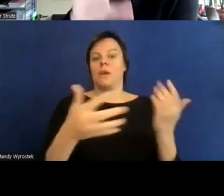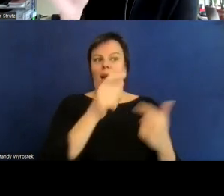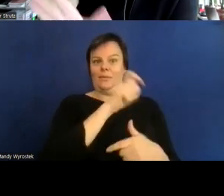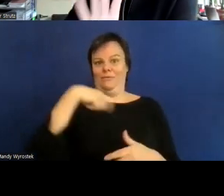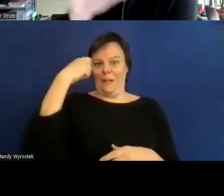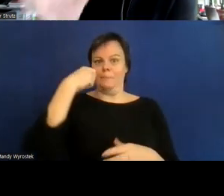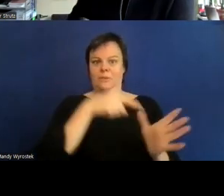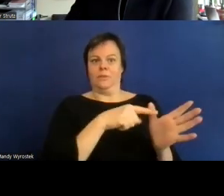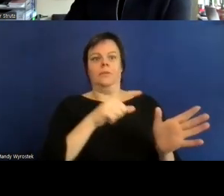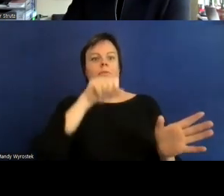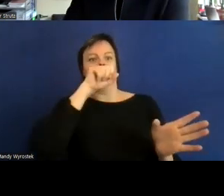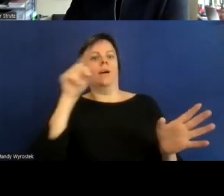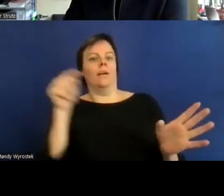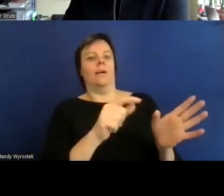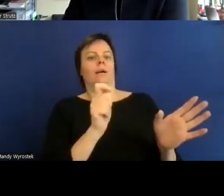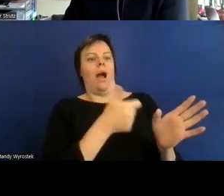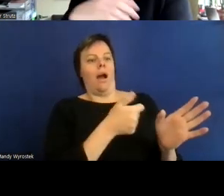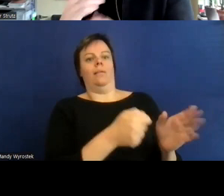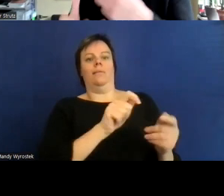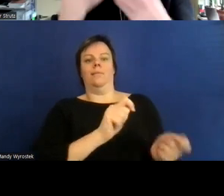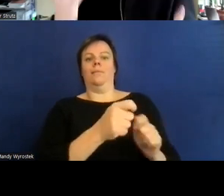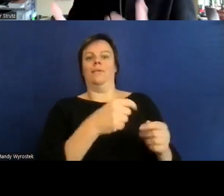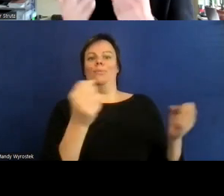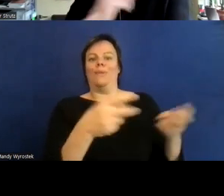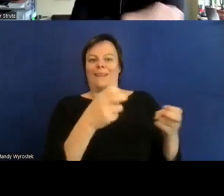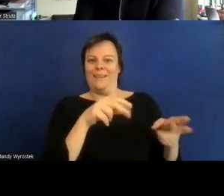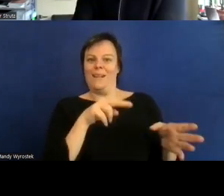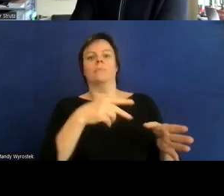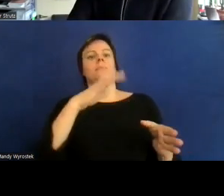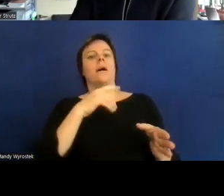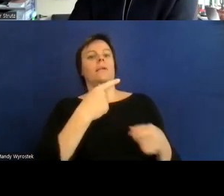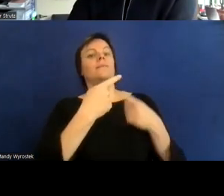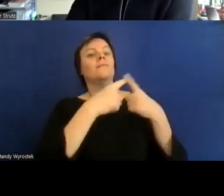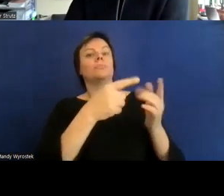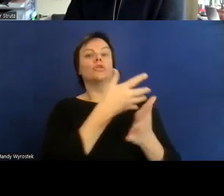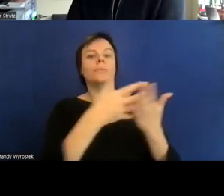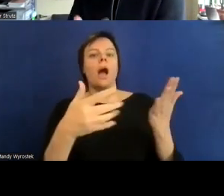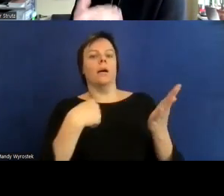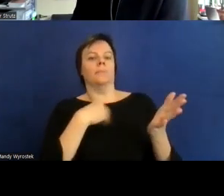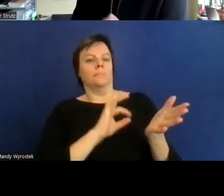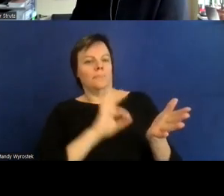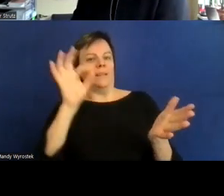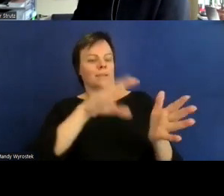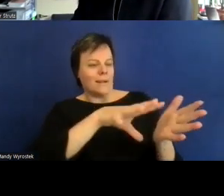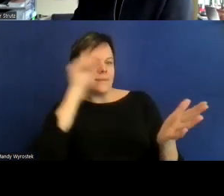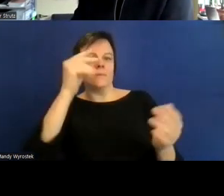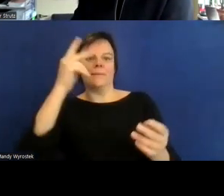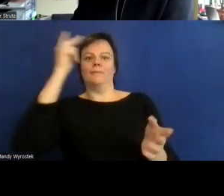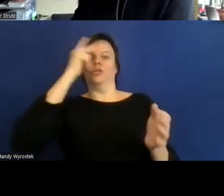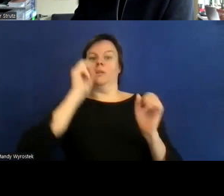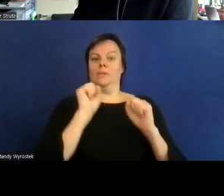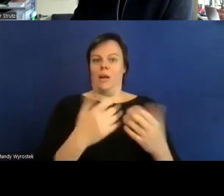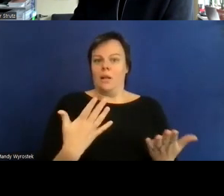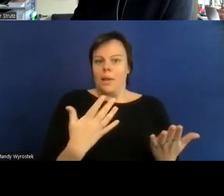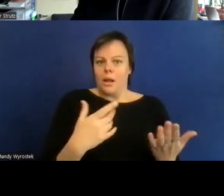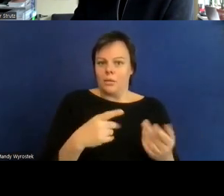man sozusagen einerseits auf so einer quasi ganz warmen emotionalen ebene das ganze benennen aber es gibt dazu auch tatsächlich richtige